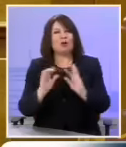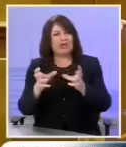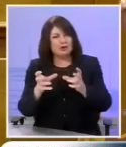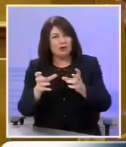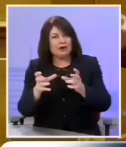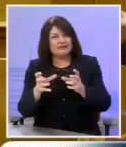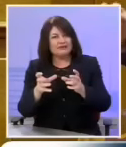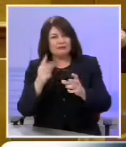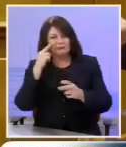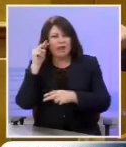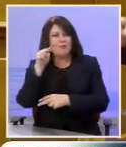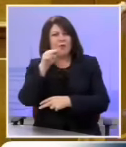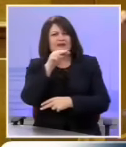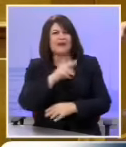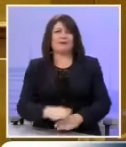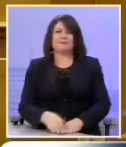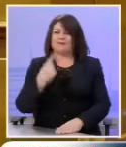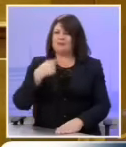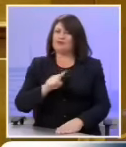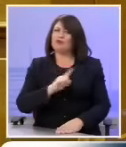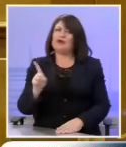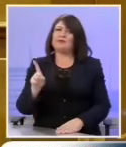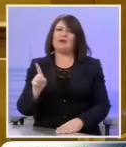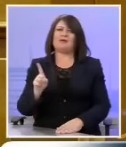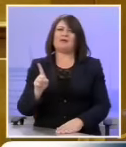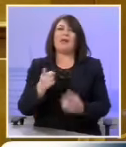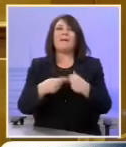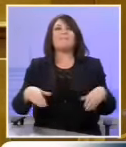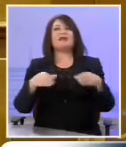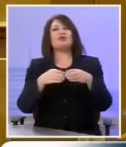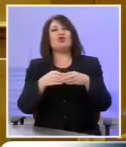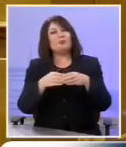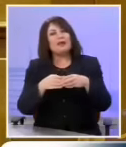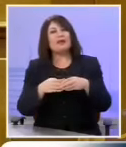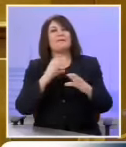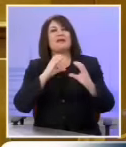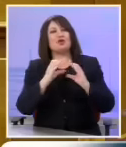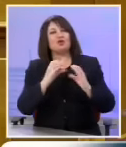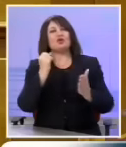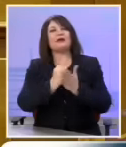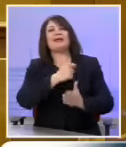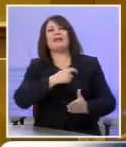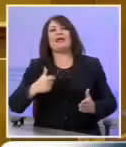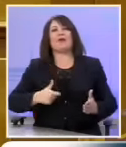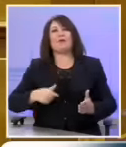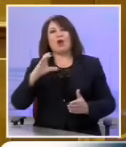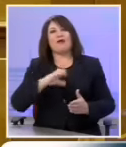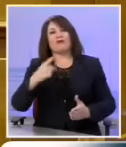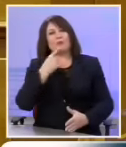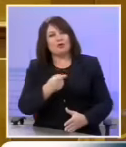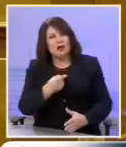την Εθνική Επιτροπή Τηλεπικιονιών και Ταχυδρομείων ως όργανο που προβλέπετε από την Ευρωπαϊκή Κοινοτική Νομοθεσία.